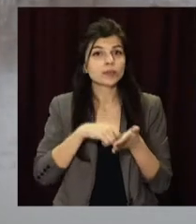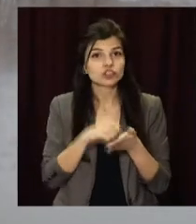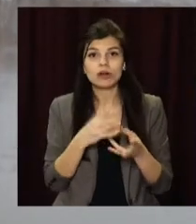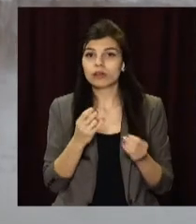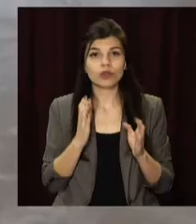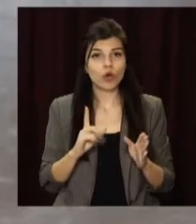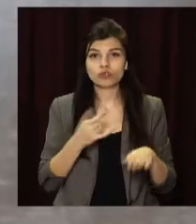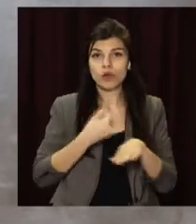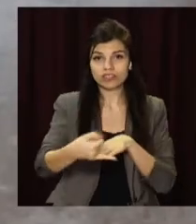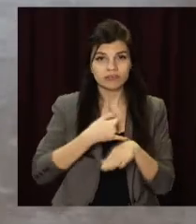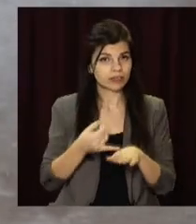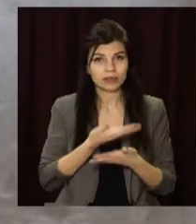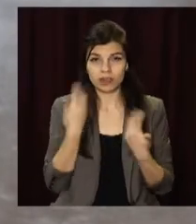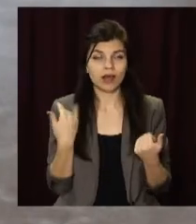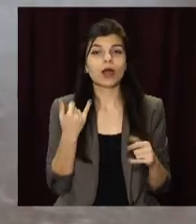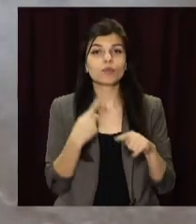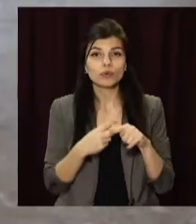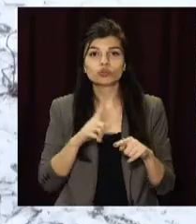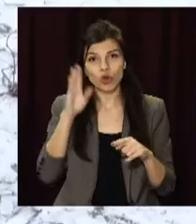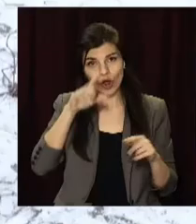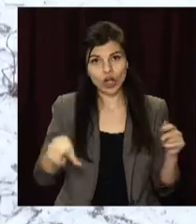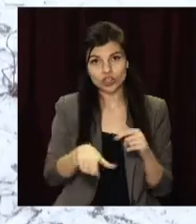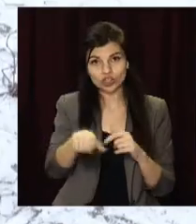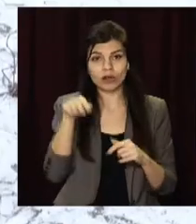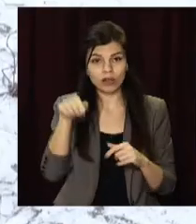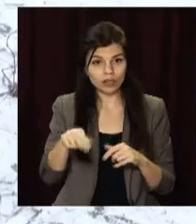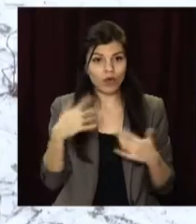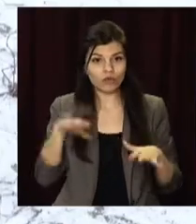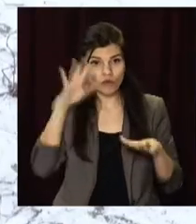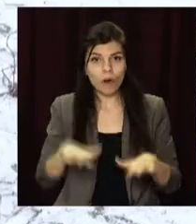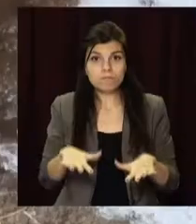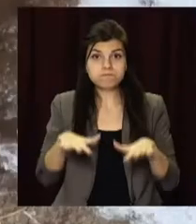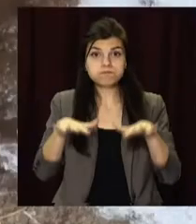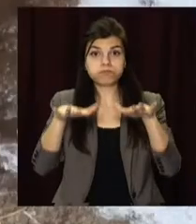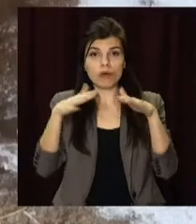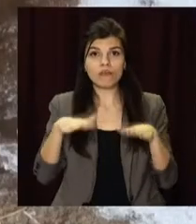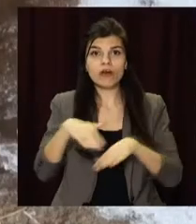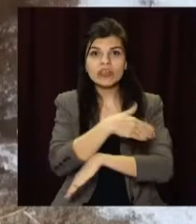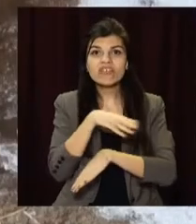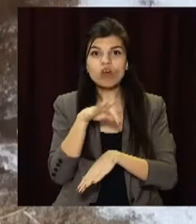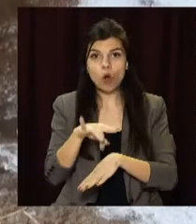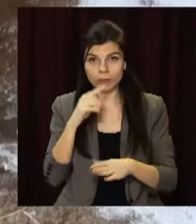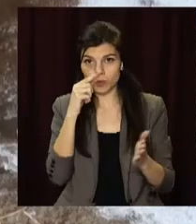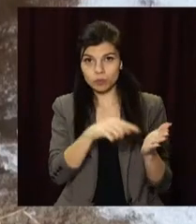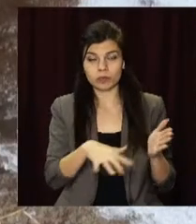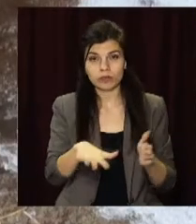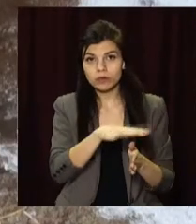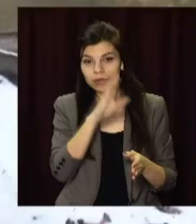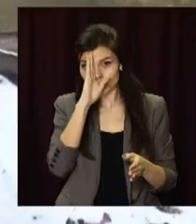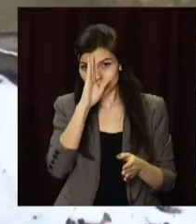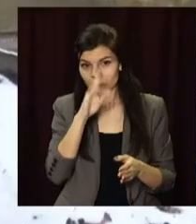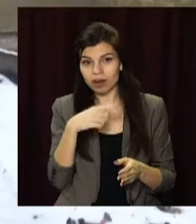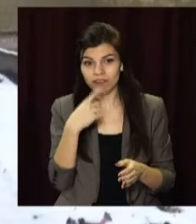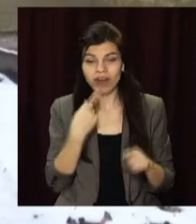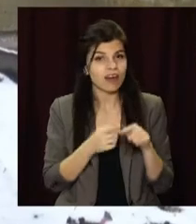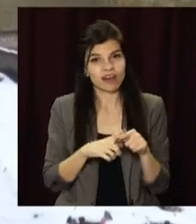відсутності дорожнього покриття, а ще й тому, що річка Нелокиш тут вже вийшла у двори, кажуть місцеві жителі. За словами Володимира